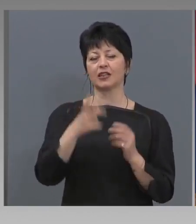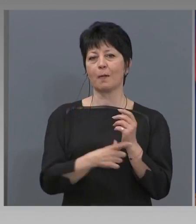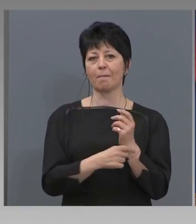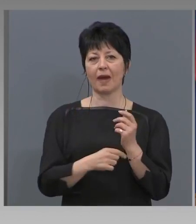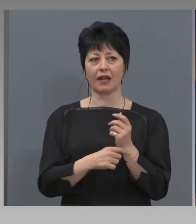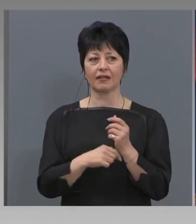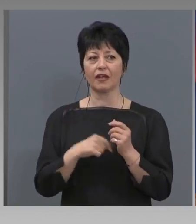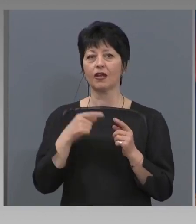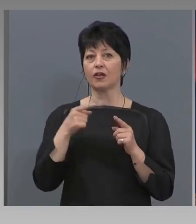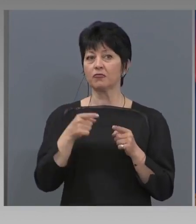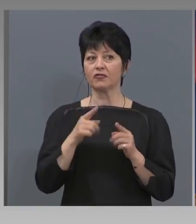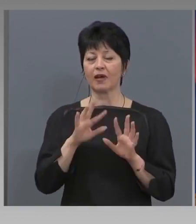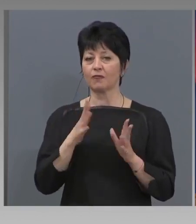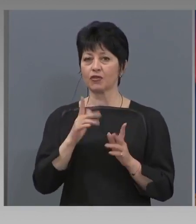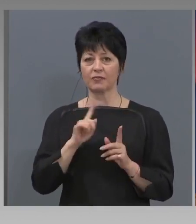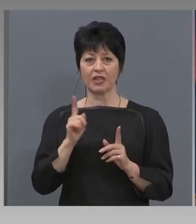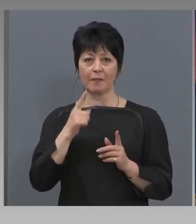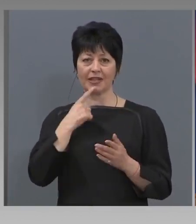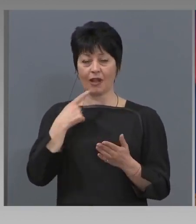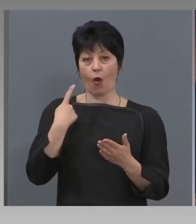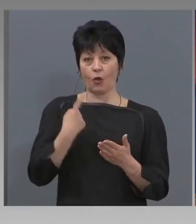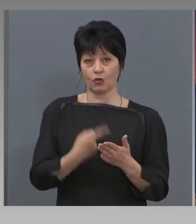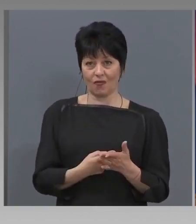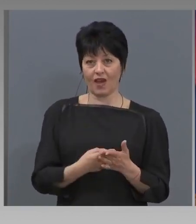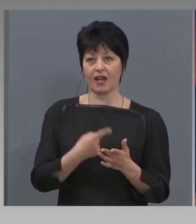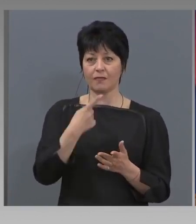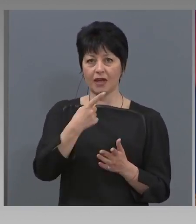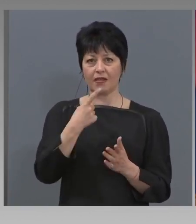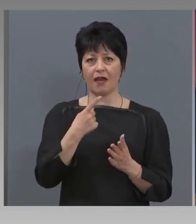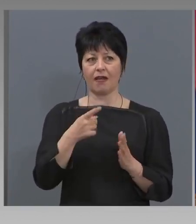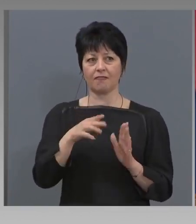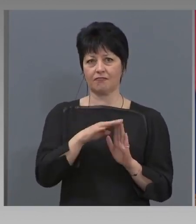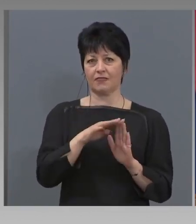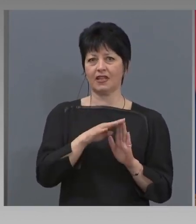изпълняваме един от критериите? Защо изобщо тръгваме отново на там?